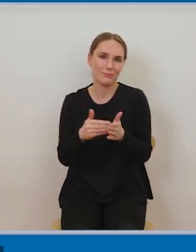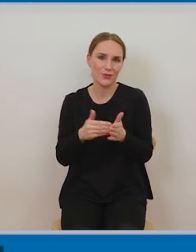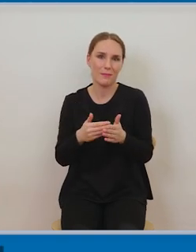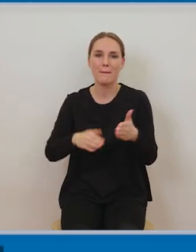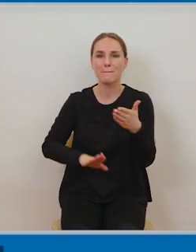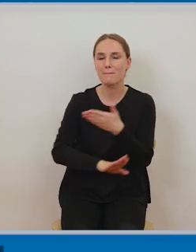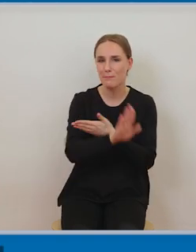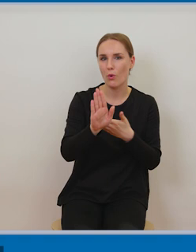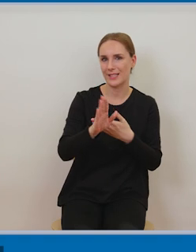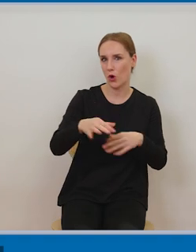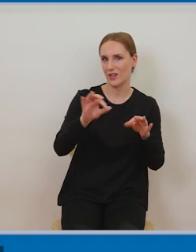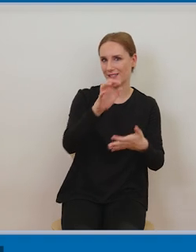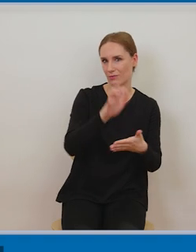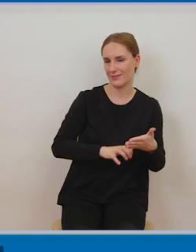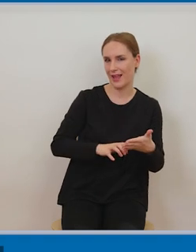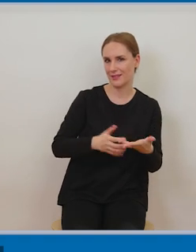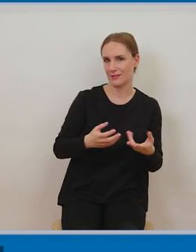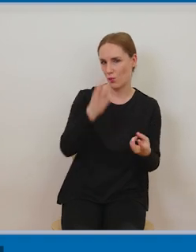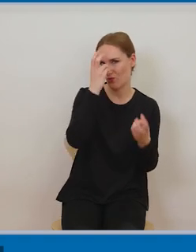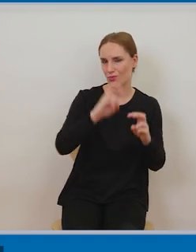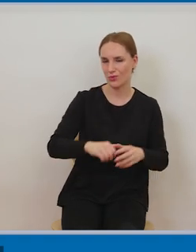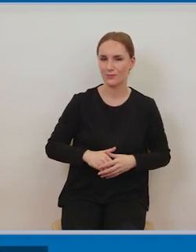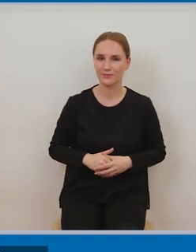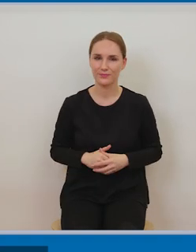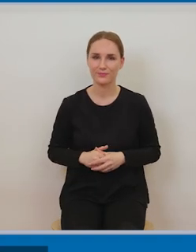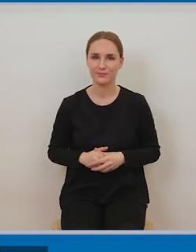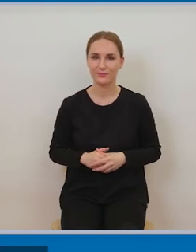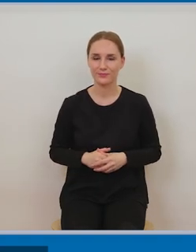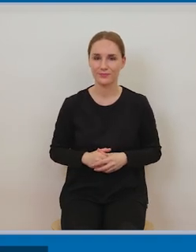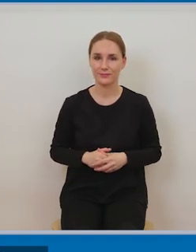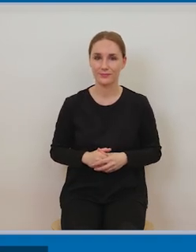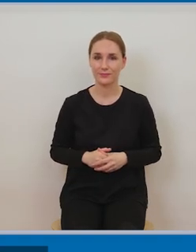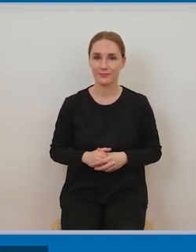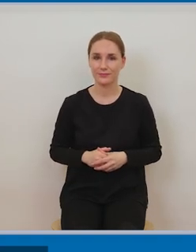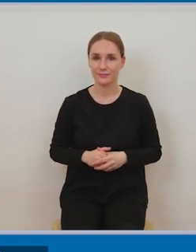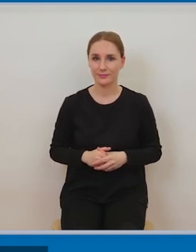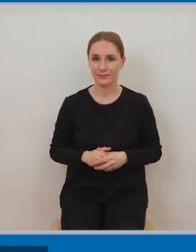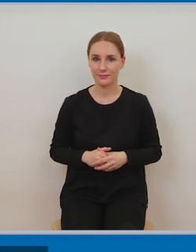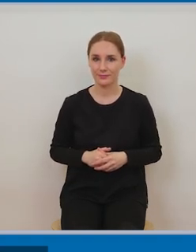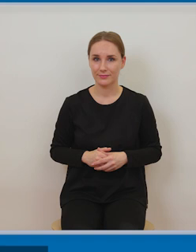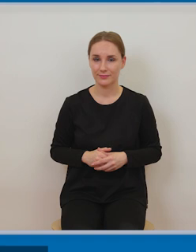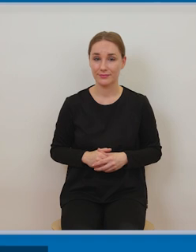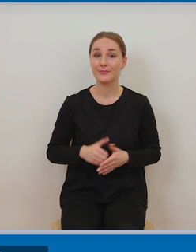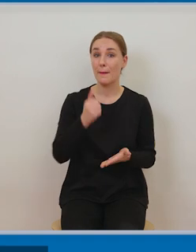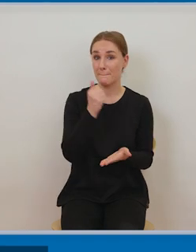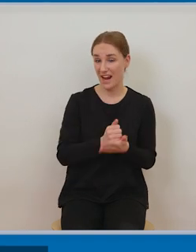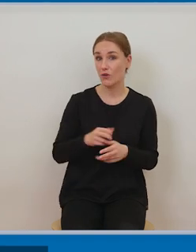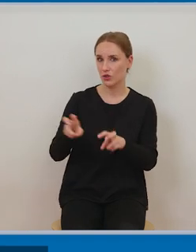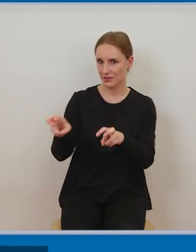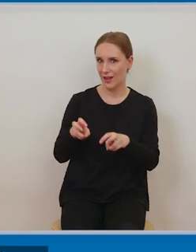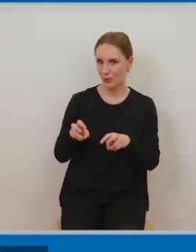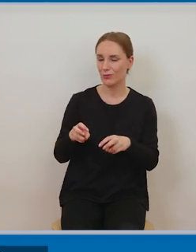pamiętać o tych określonych warunkach które muszą być zachowane żeby to nasze cytowanie